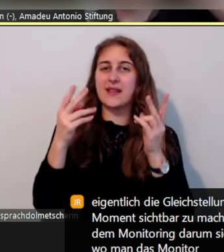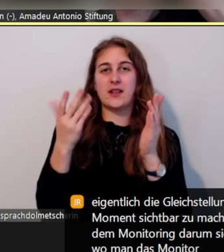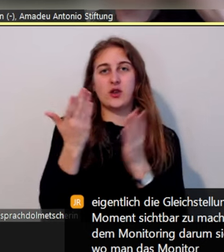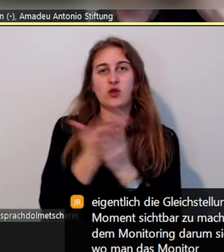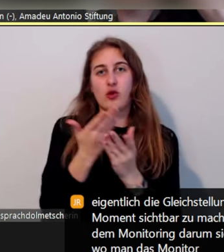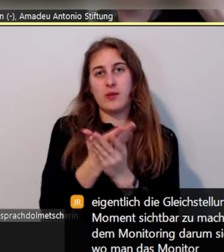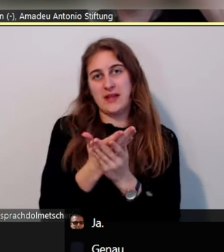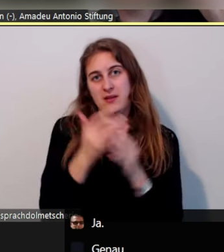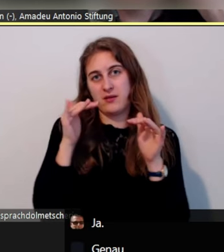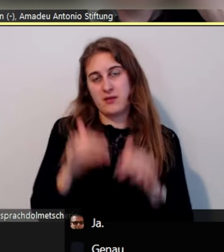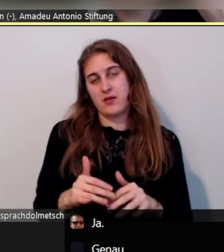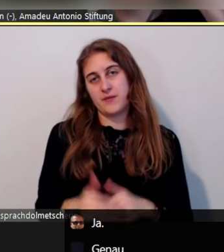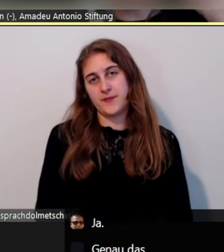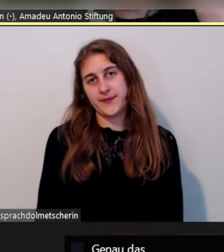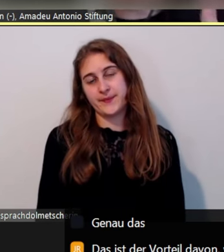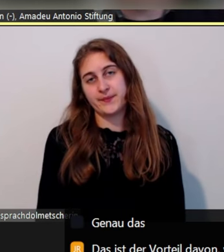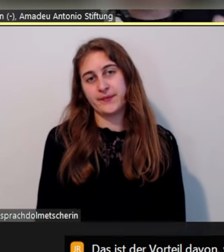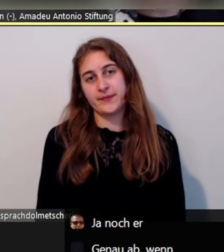Ja.